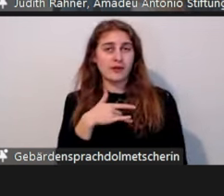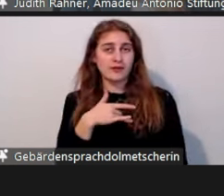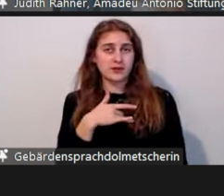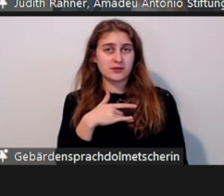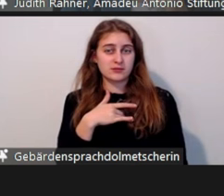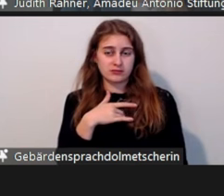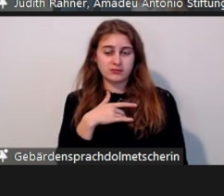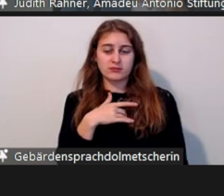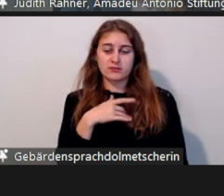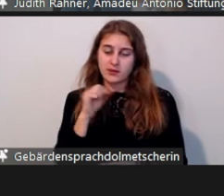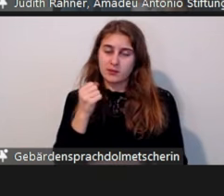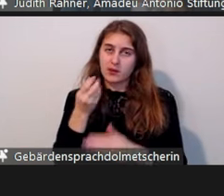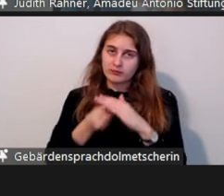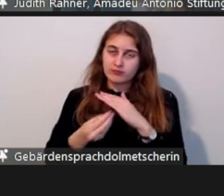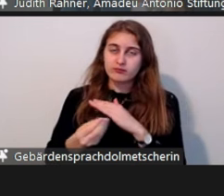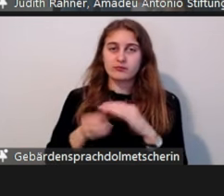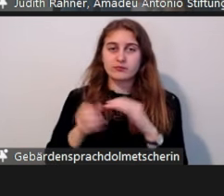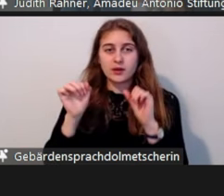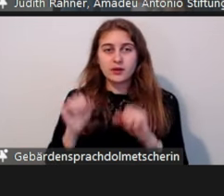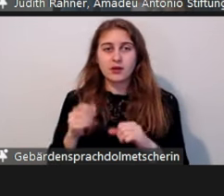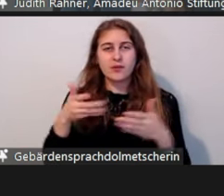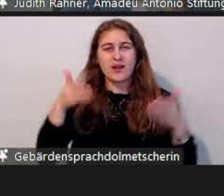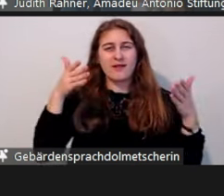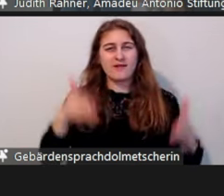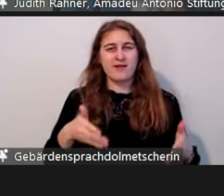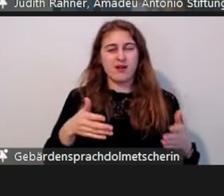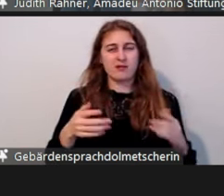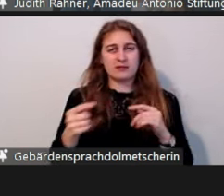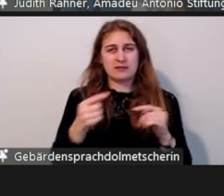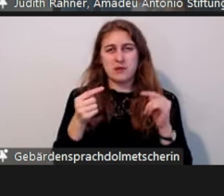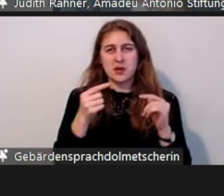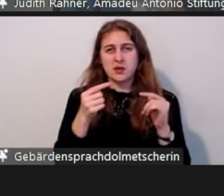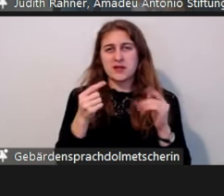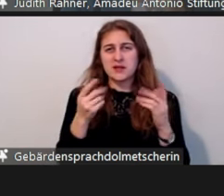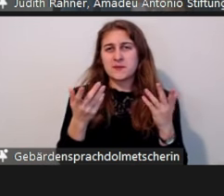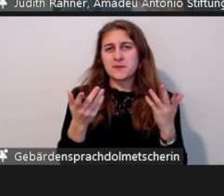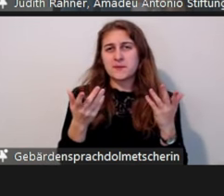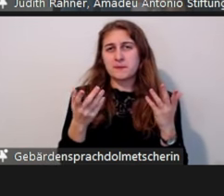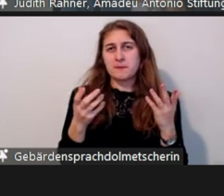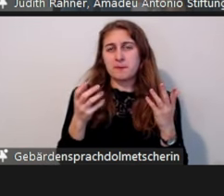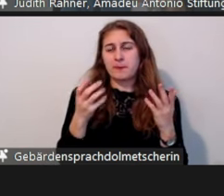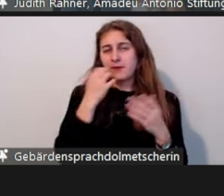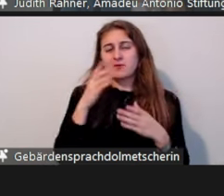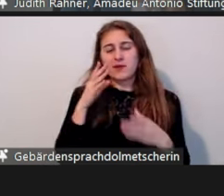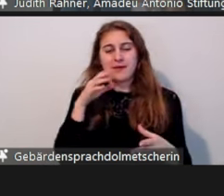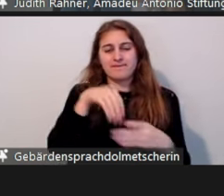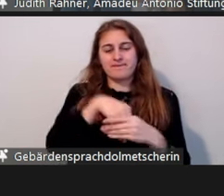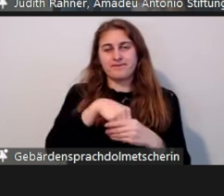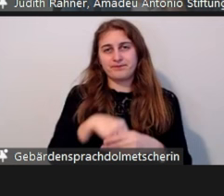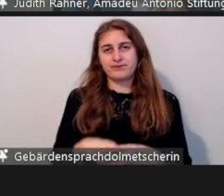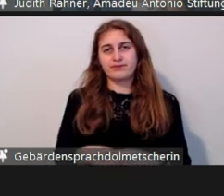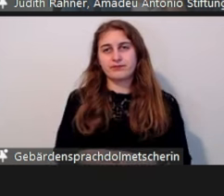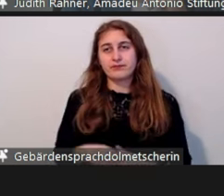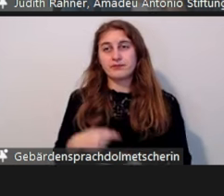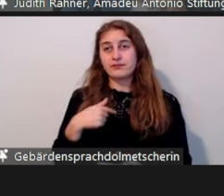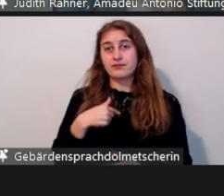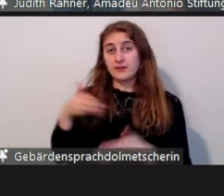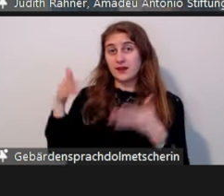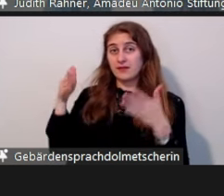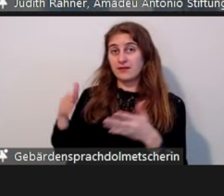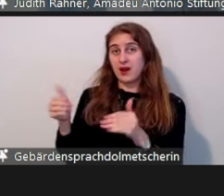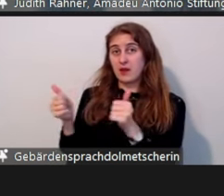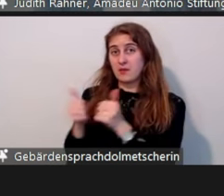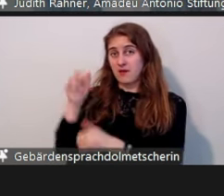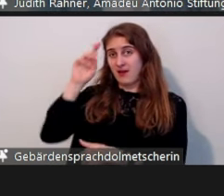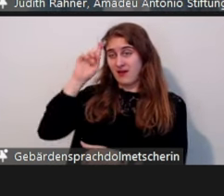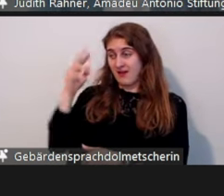und auch nochmal weiter in die Fachdebatte reinzugehen, sozusagen. Ich wollte unseren Fachbeirat, der unsere Arbeit